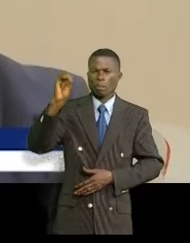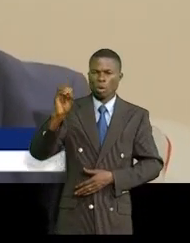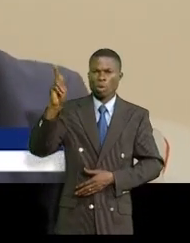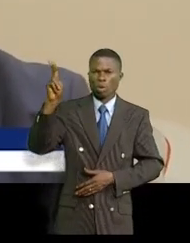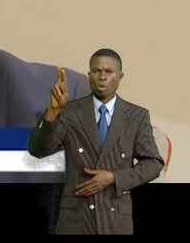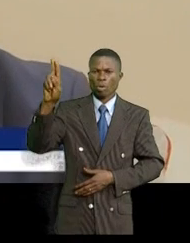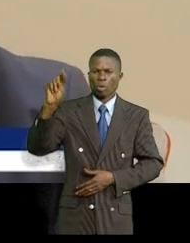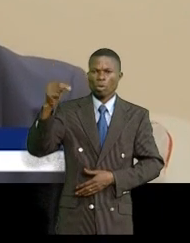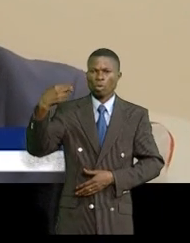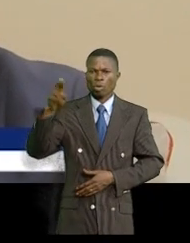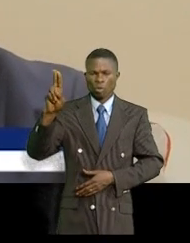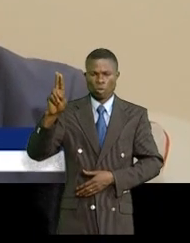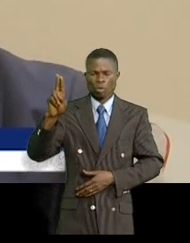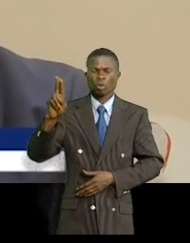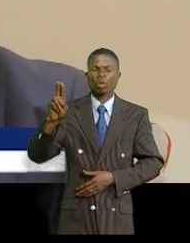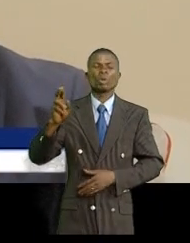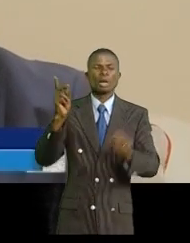cette forêt-là